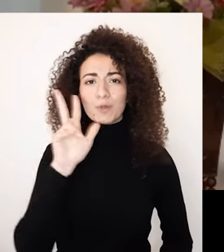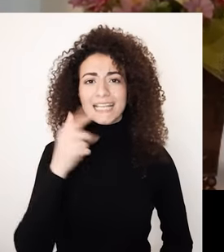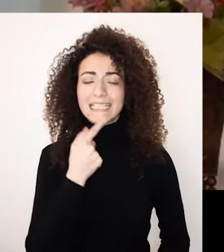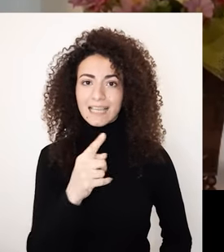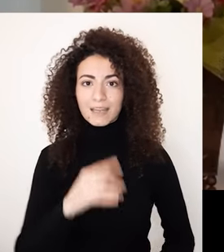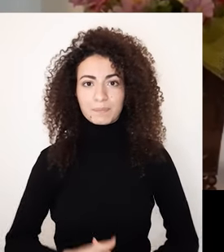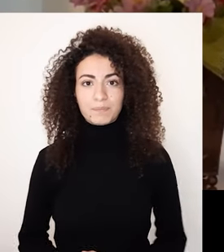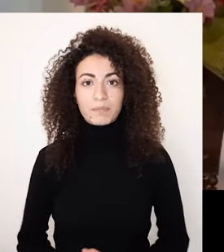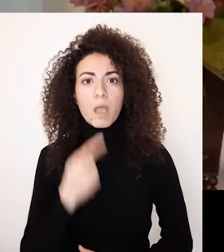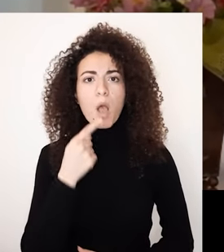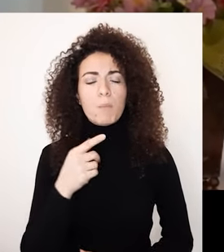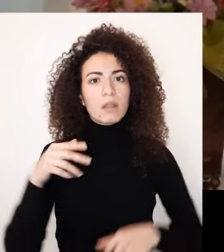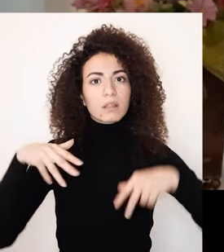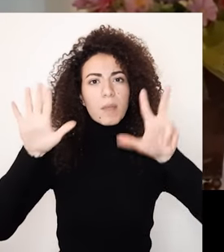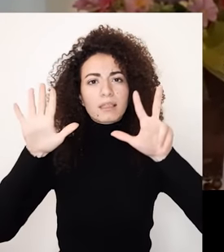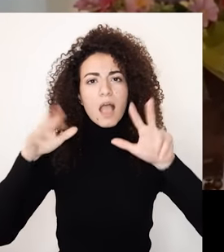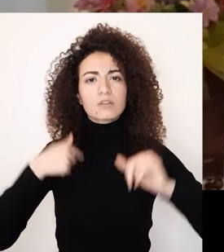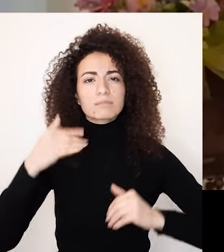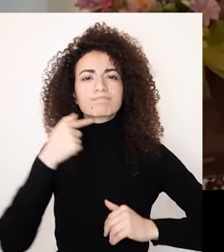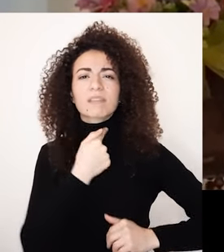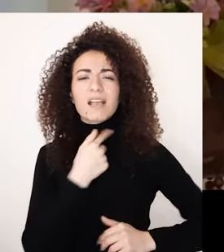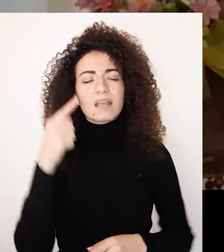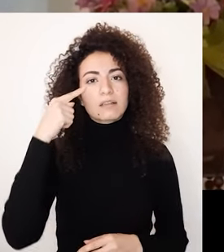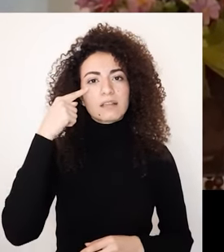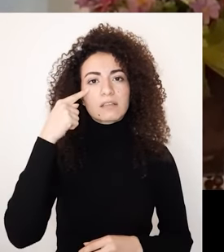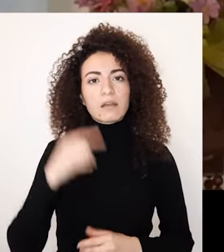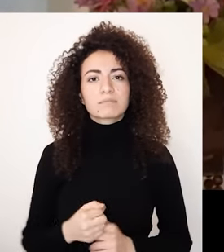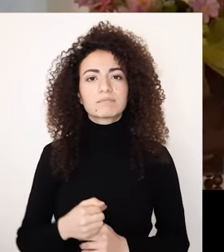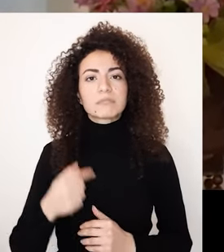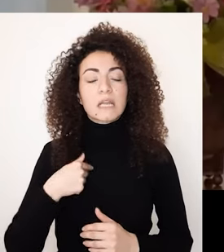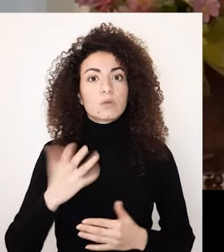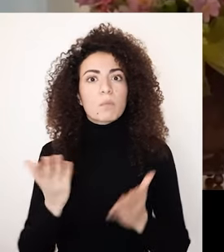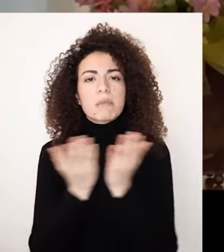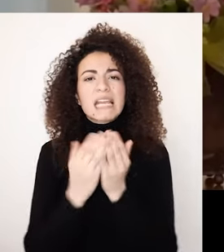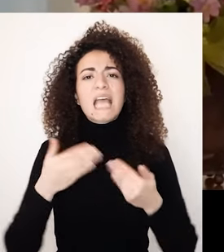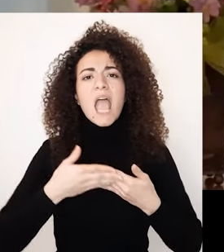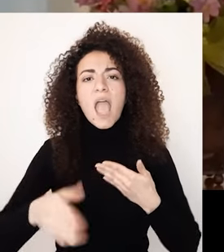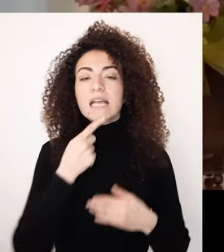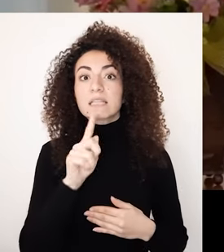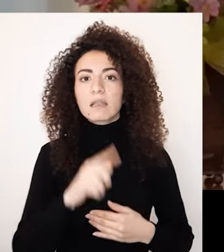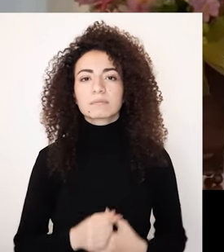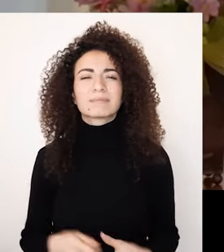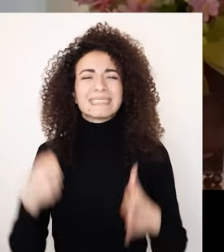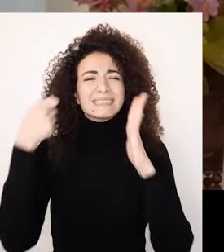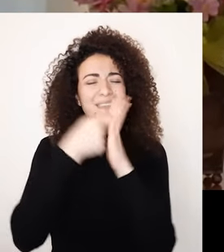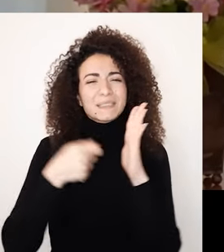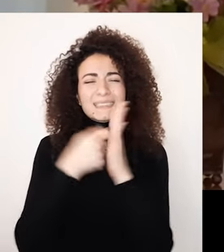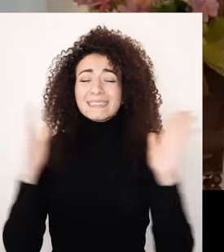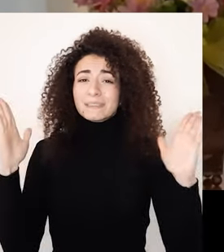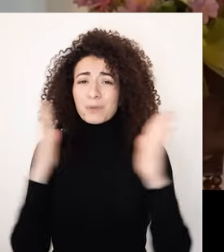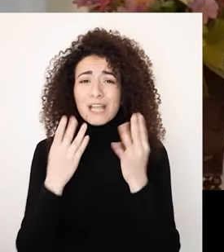بعمرة 18 خسرت نظري وكنت بآخر سنة دراسية بالمدرسة من بعدها طبعاً رغم كل التحديات